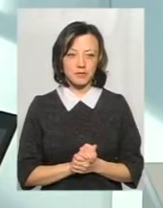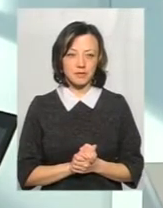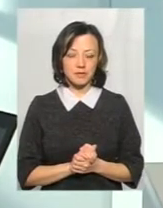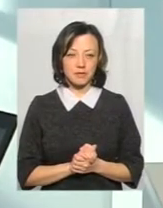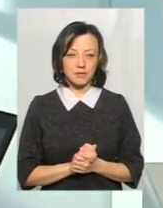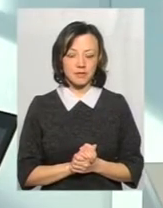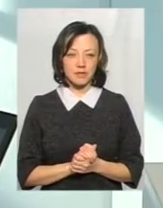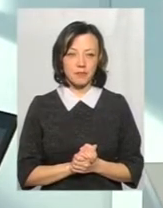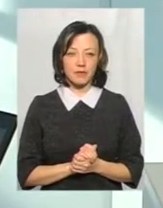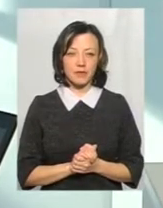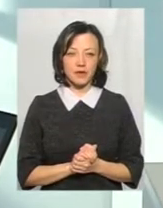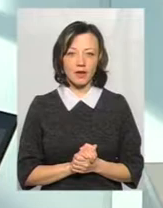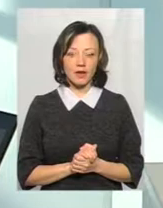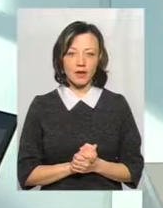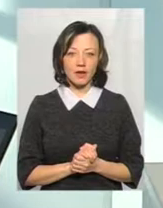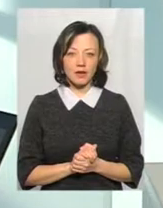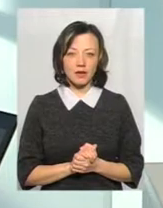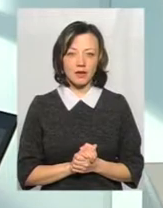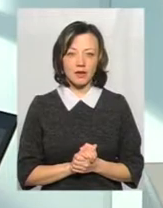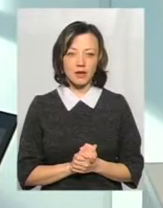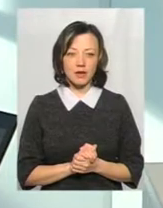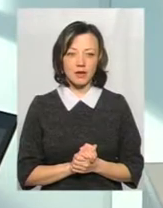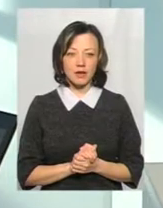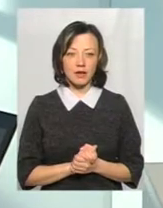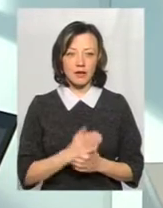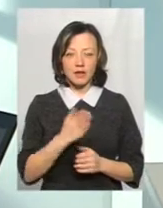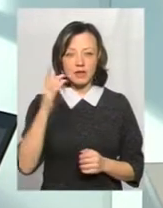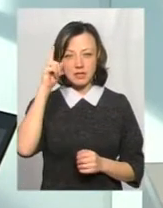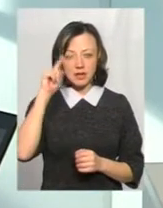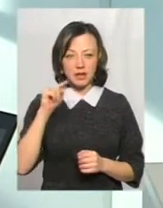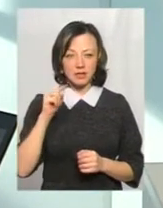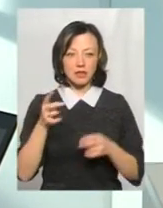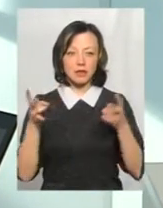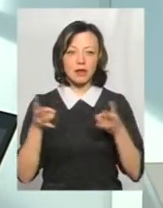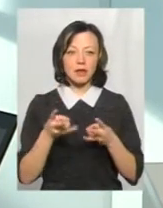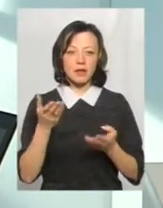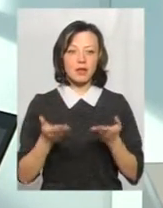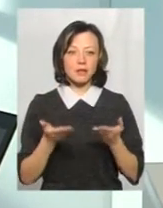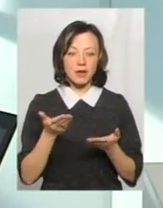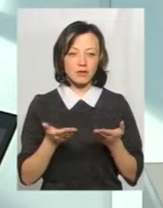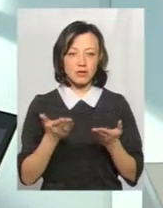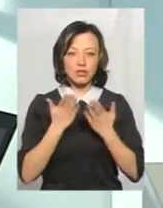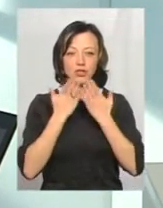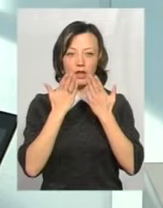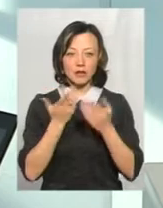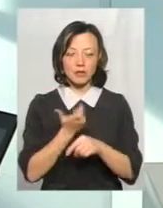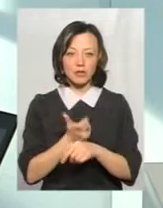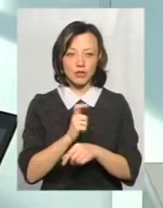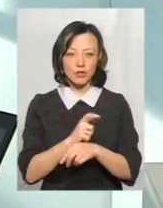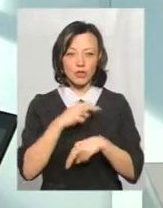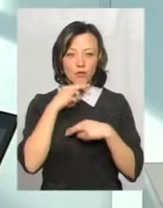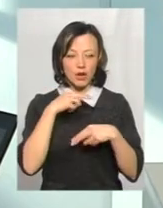вже? Ще немає. Зараз. Так, ви знаєте, треба, напевно, читати так більш